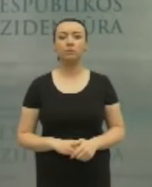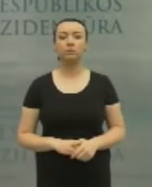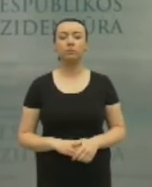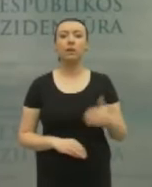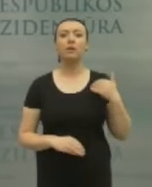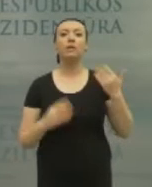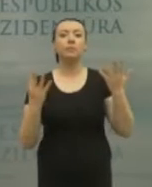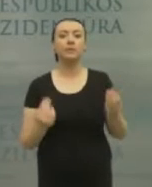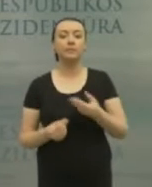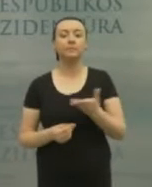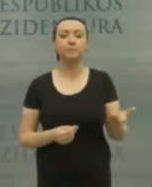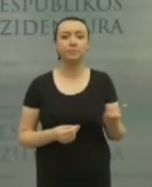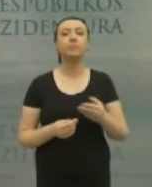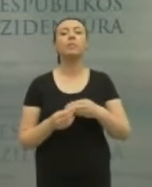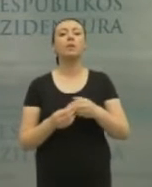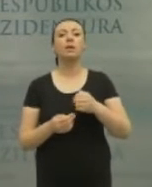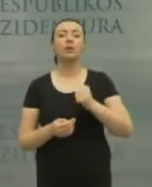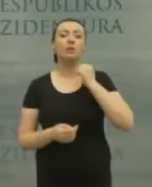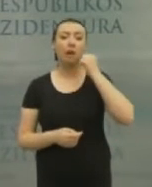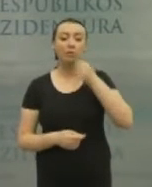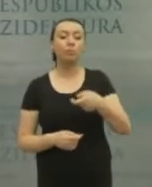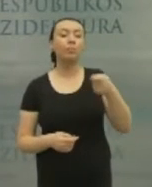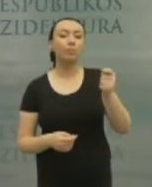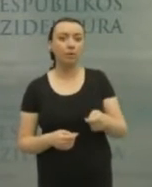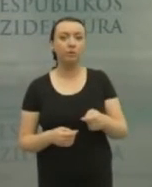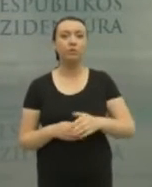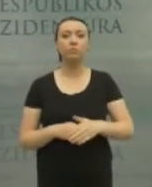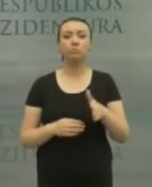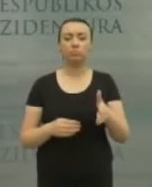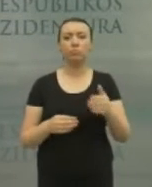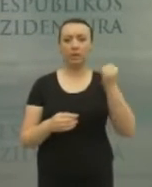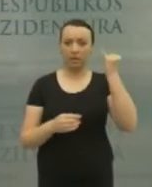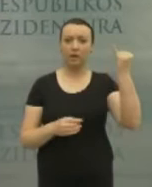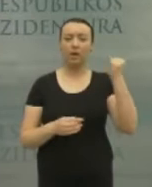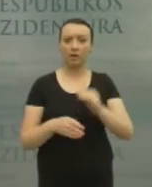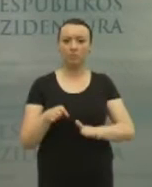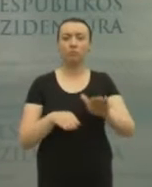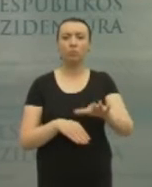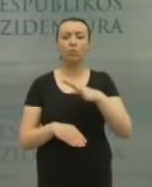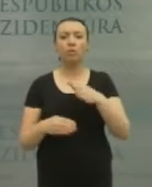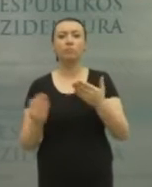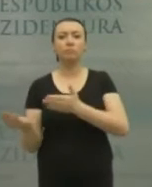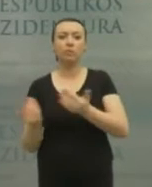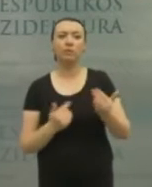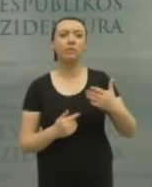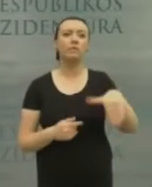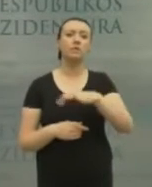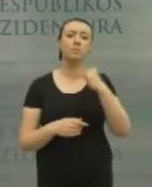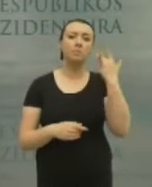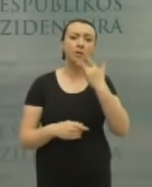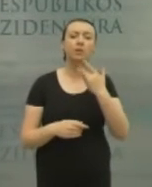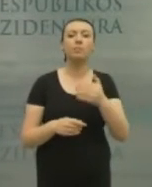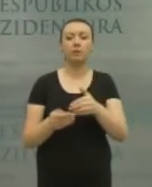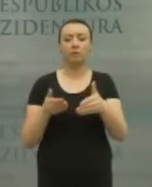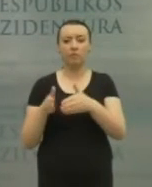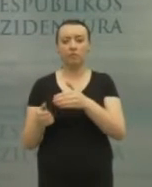Labą dieną. Labai dėkuoju akselencijai prezidentui už šitą iniciatyvą, už tai, kad buvo sukviesti parlamentinių